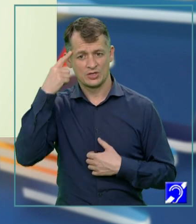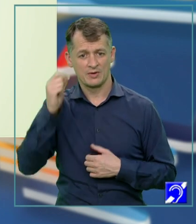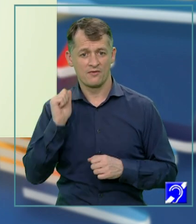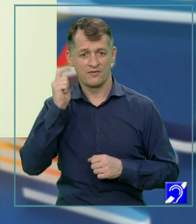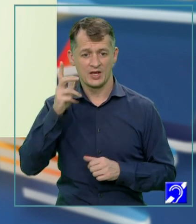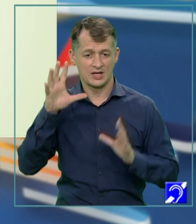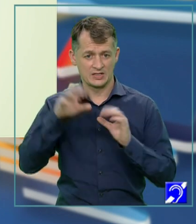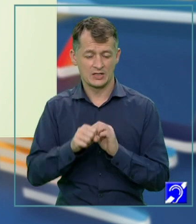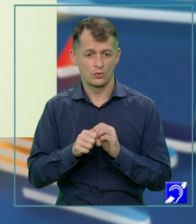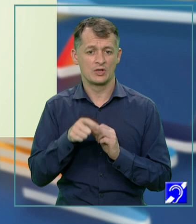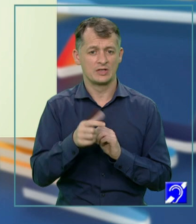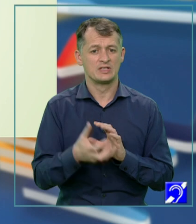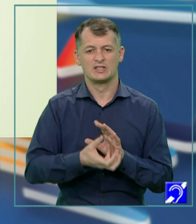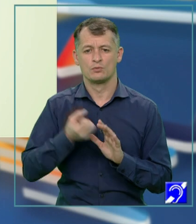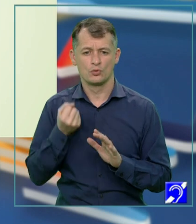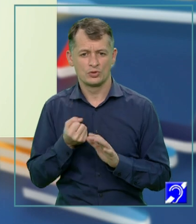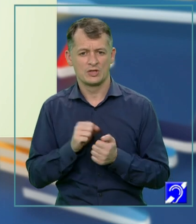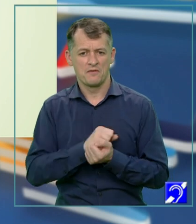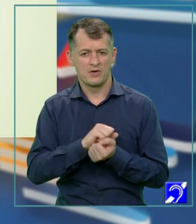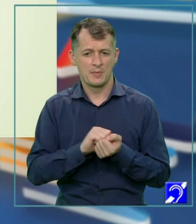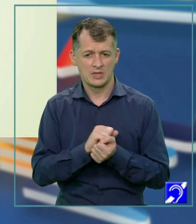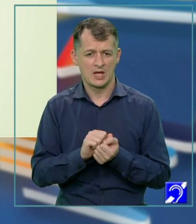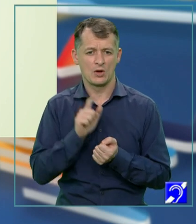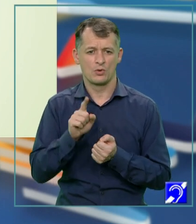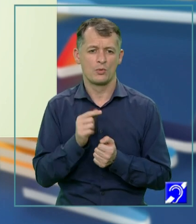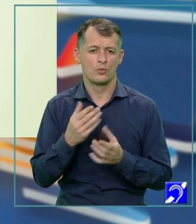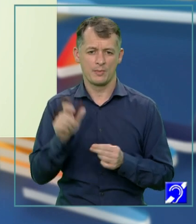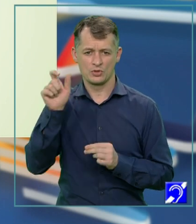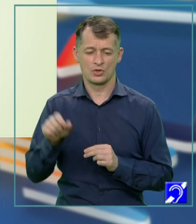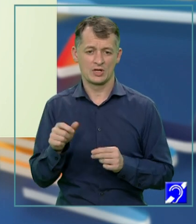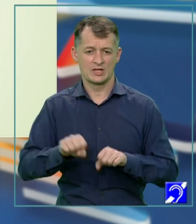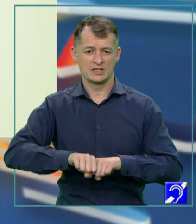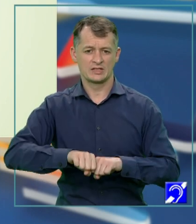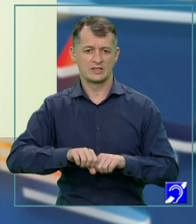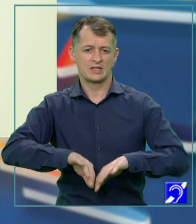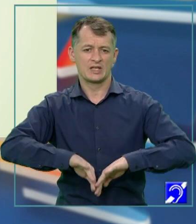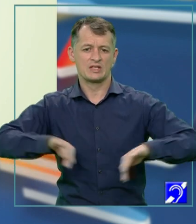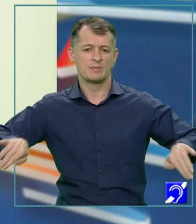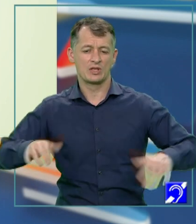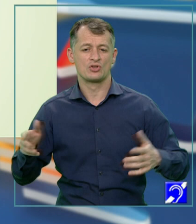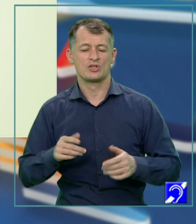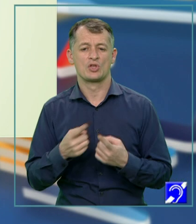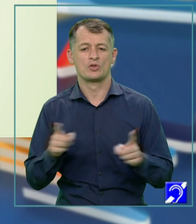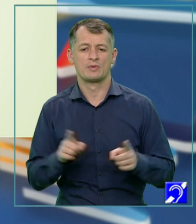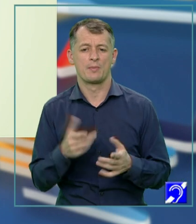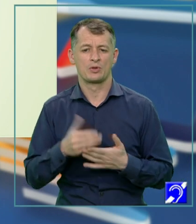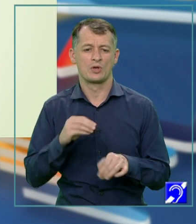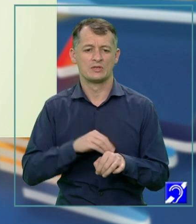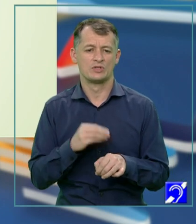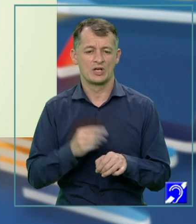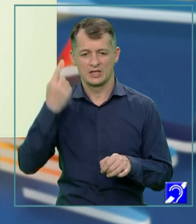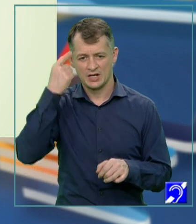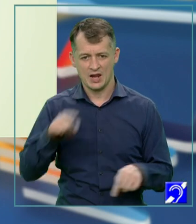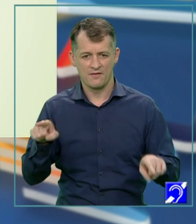smulge din singurătatea frământărilor lor sute de oameni care se despart de ceea ce îi deosebește pentru a simți și a gândi la fel.